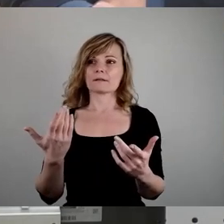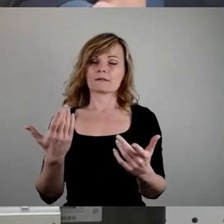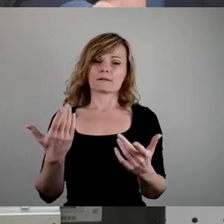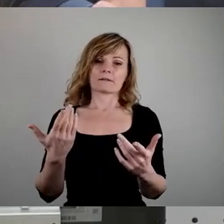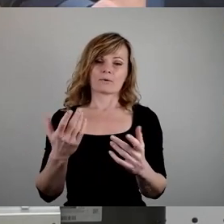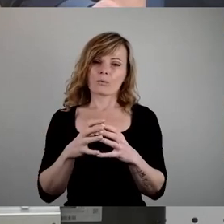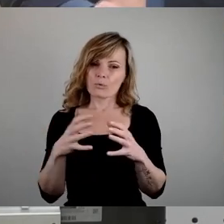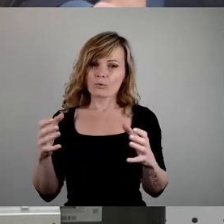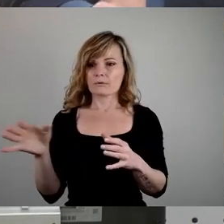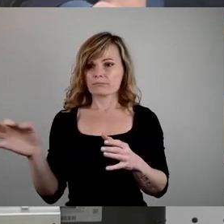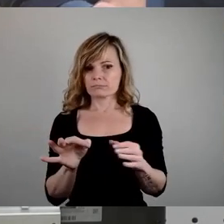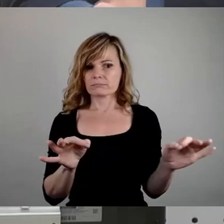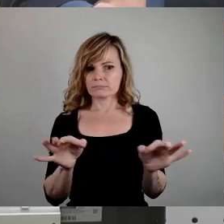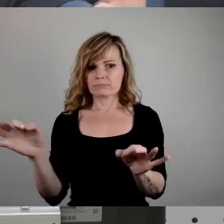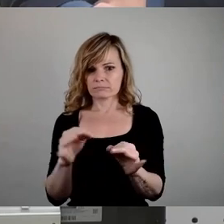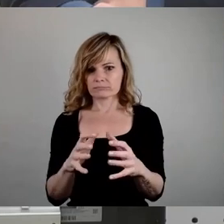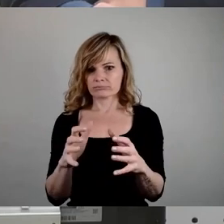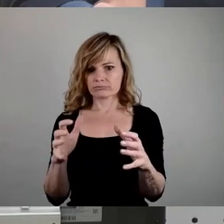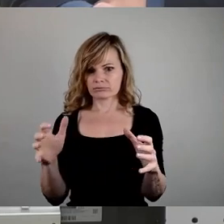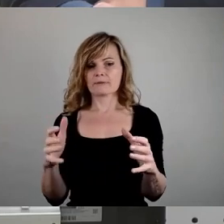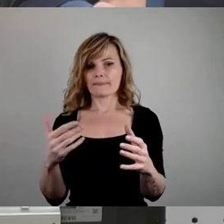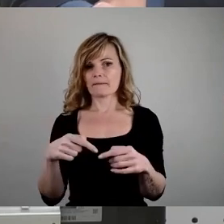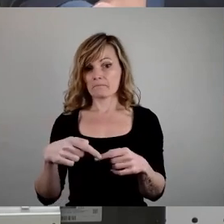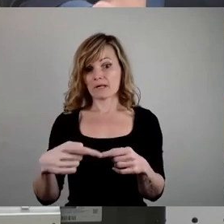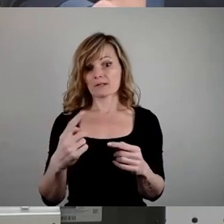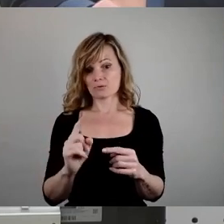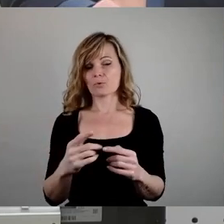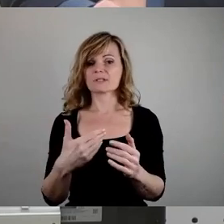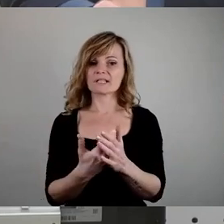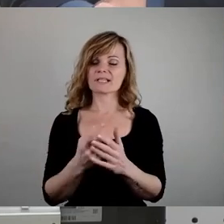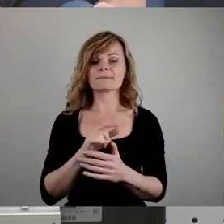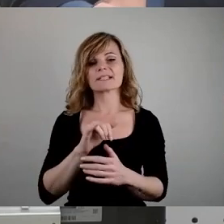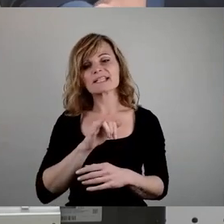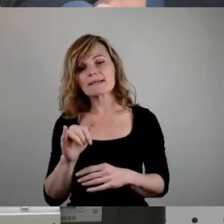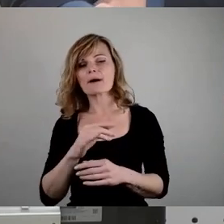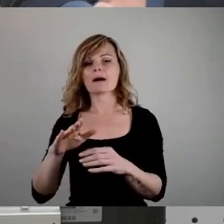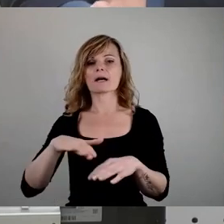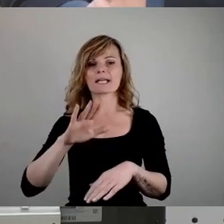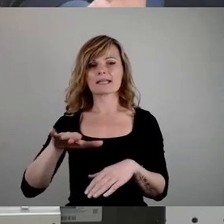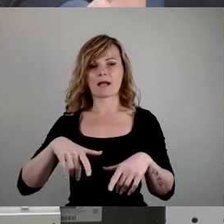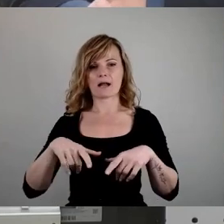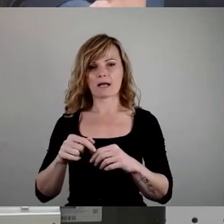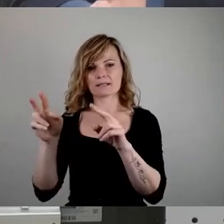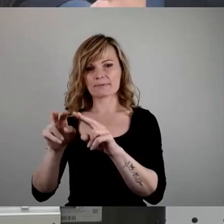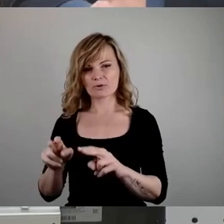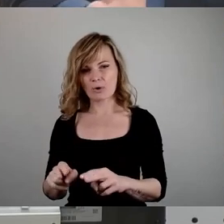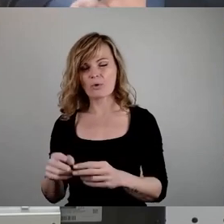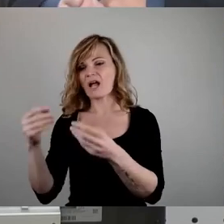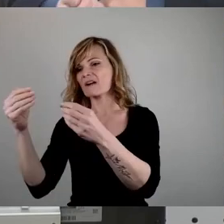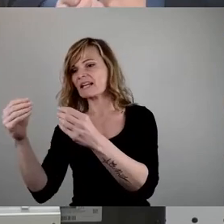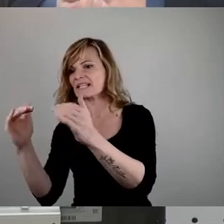da würde ich auch darum bitten, dass wir hier in den Debatten miteinander nicht ständig die Qualität in der Kita-Betreuung gegen die Höhe der Elternbeiträge